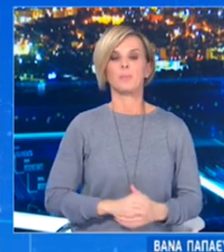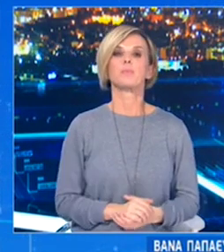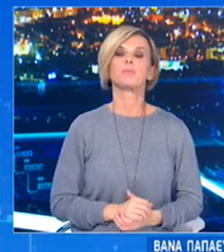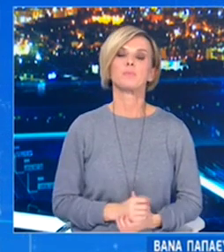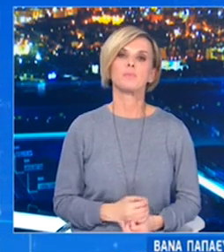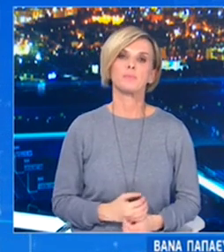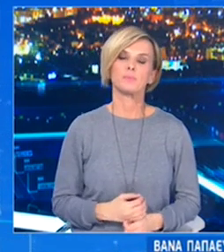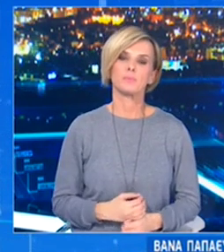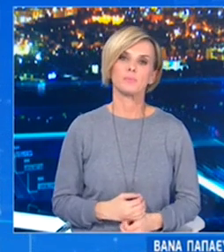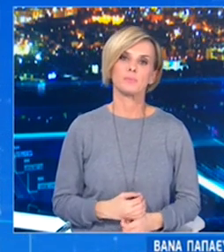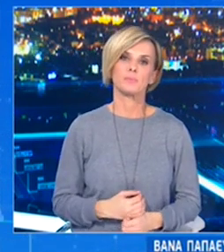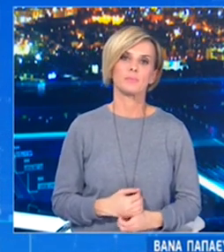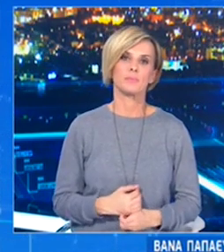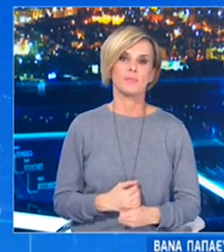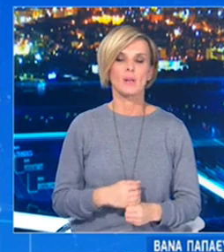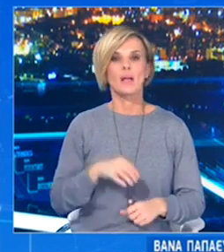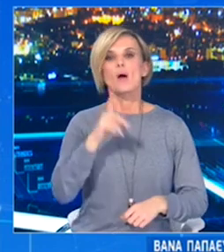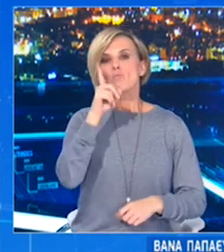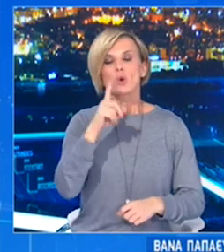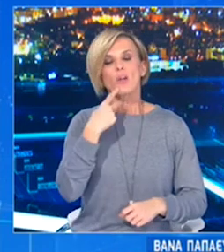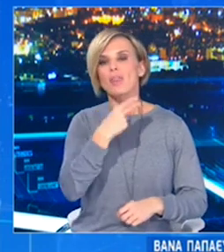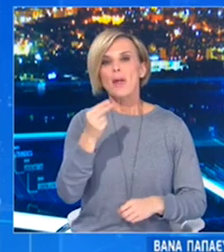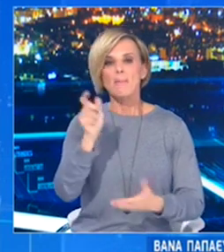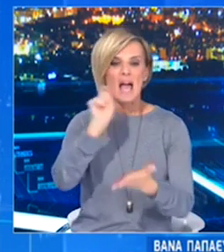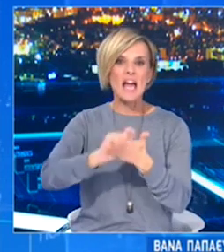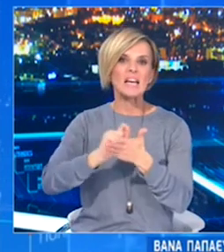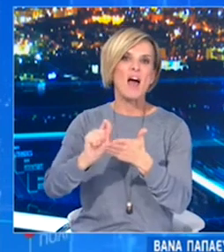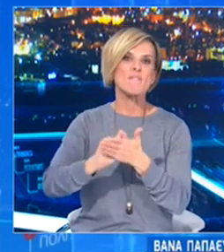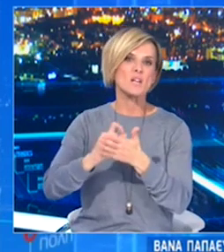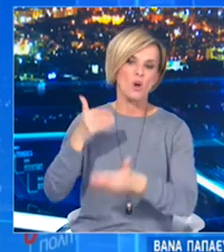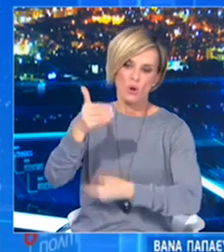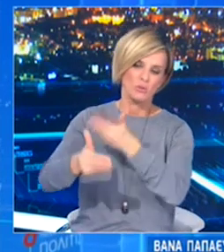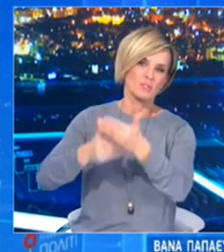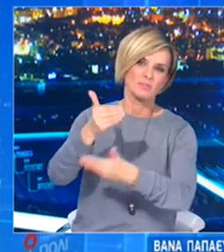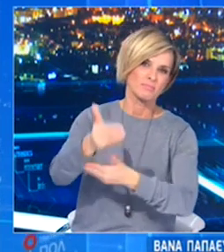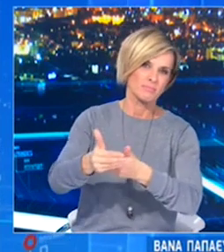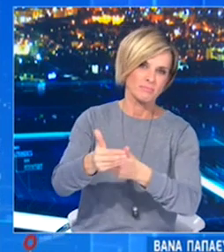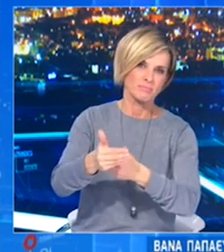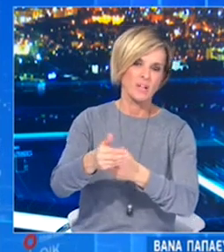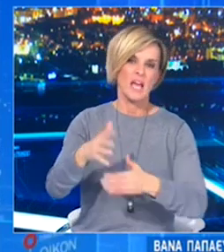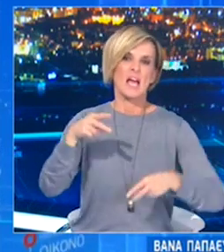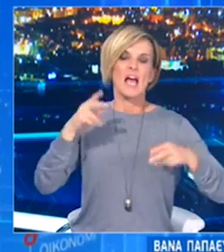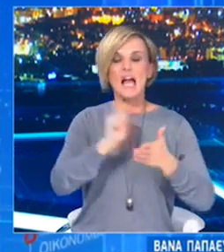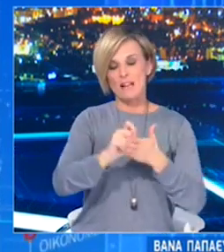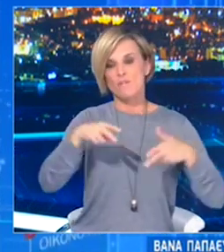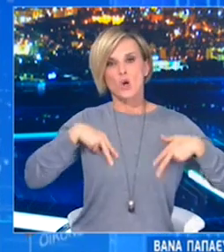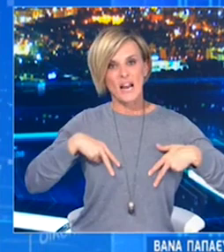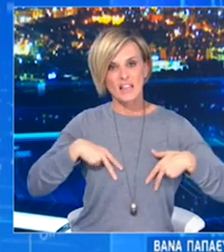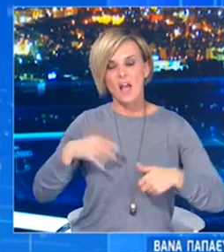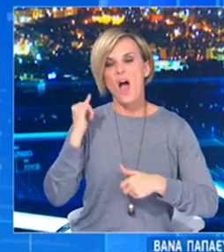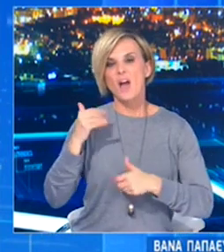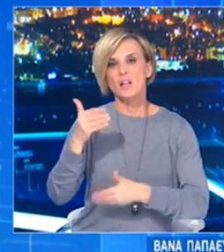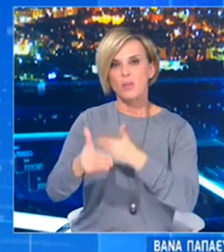οι διαδικασίες υγεφεροκρατικές λόγω του επίγοντος βραχήθηκαν πάρα πολύ. Το κλινικό κομμάτι, το ιατρικό κομμάτι,